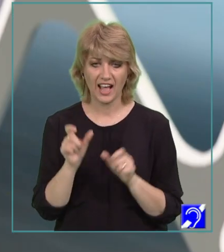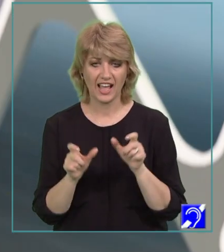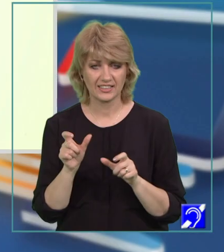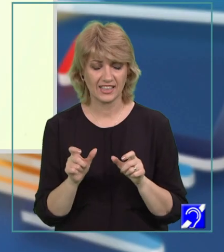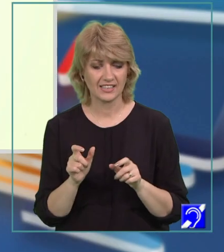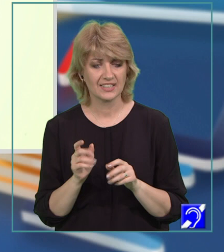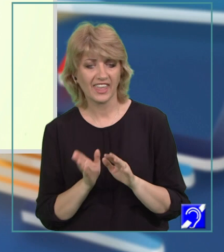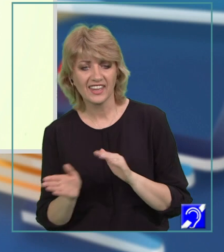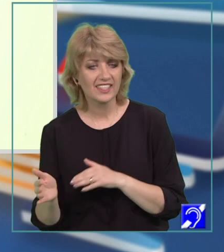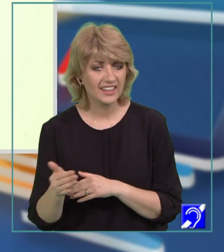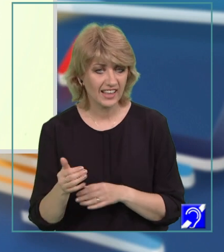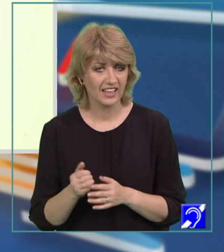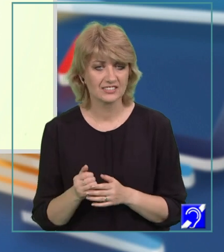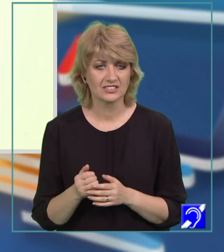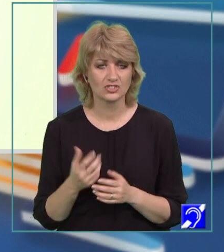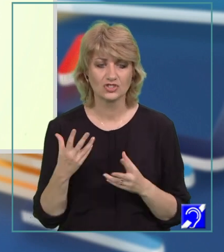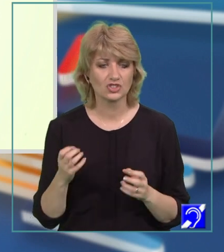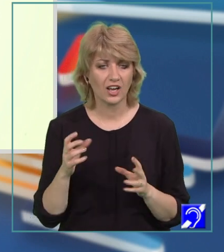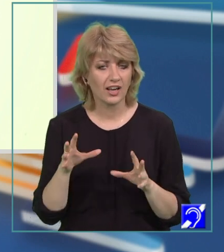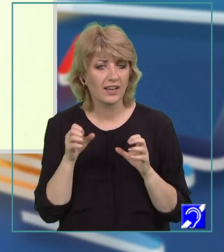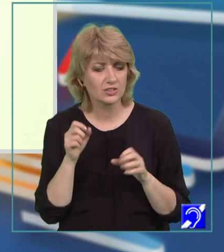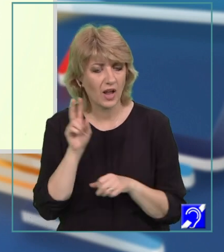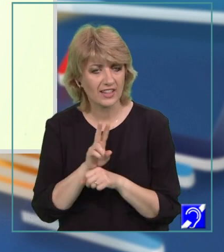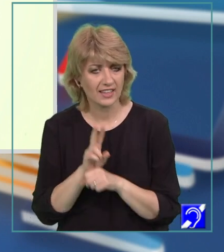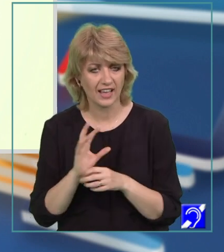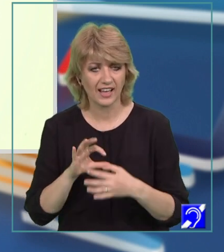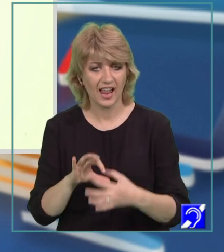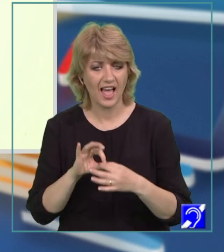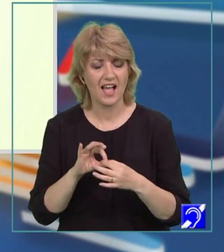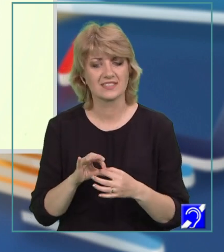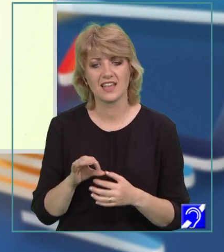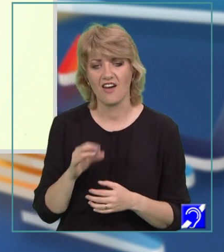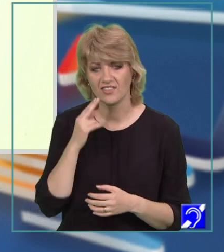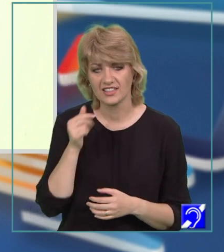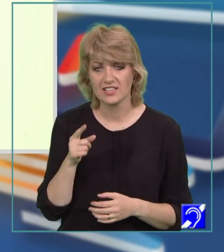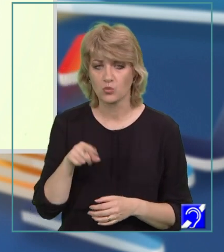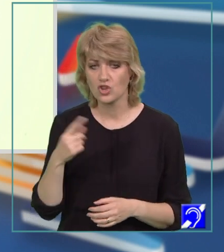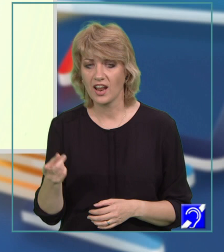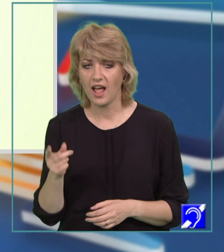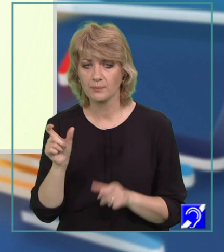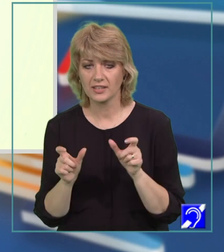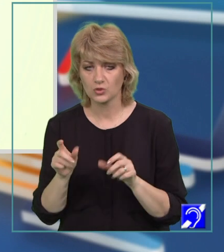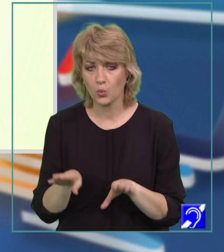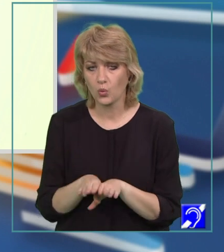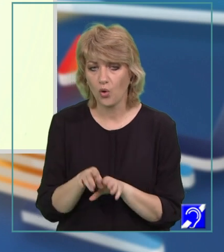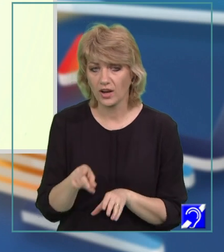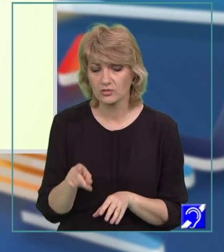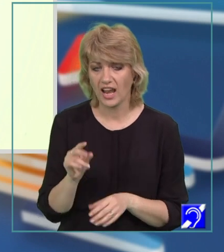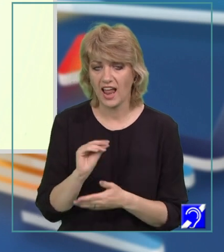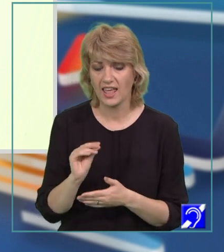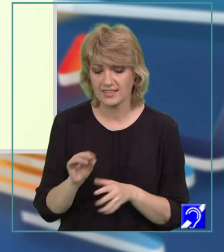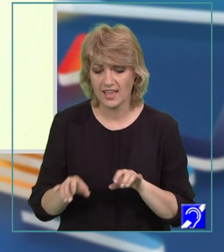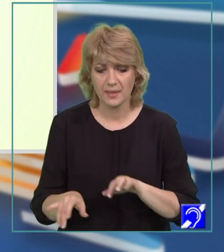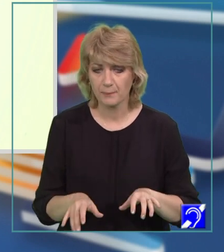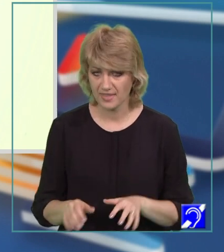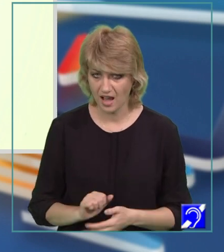indirectă. Cel mai mult ne-a reținut atenția relația Antoniei cu celălalt personaj, cu colegul la lecția de